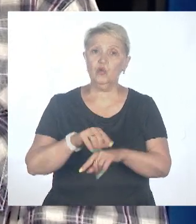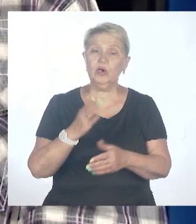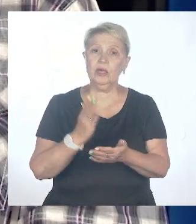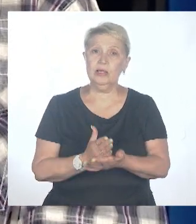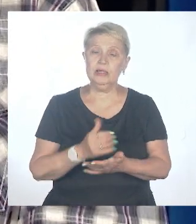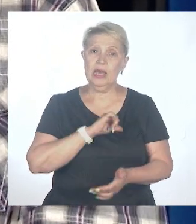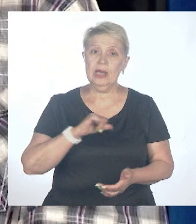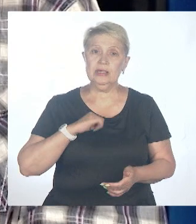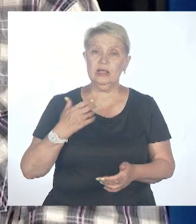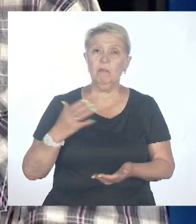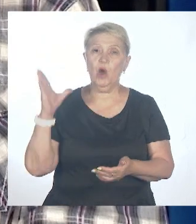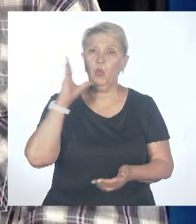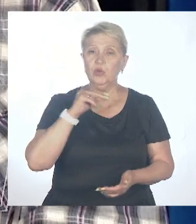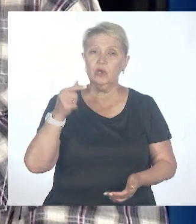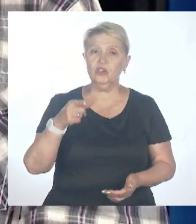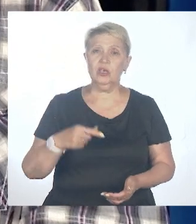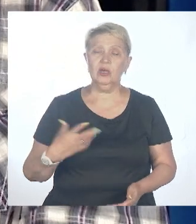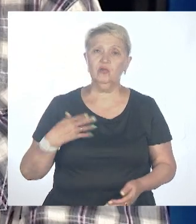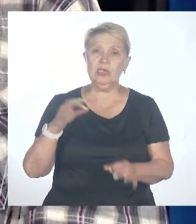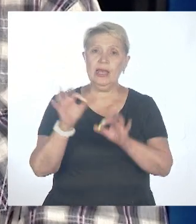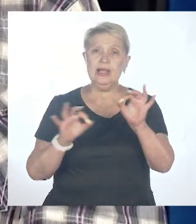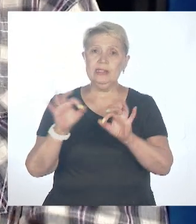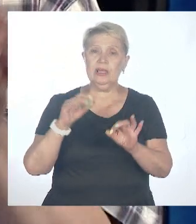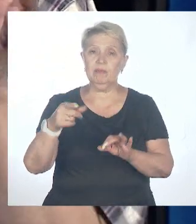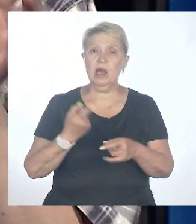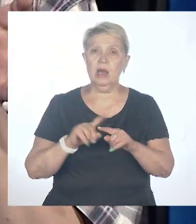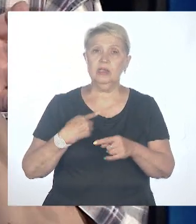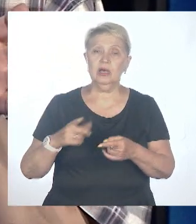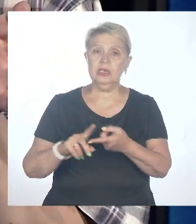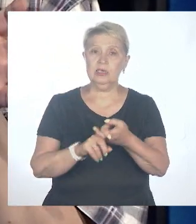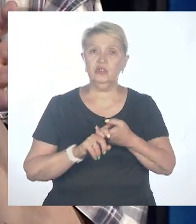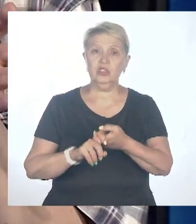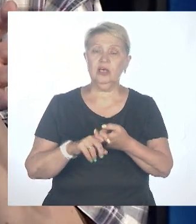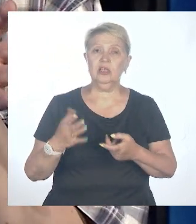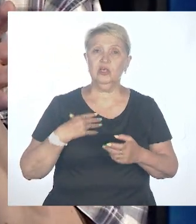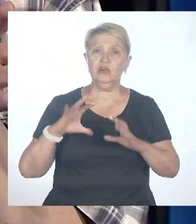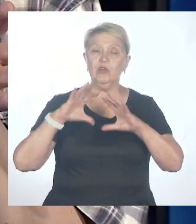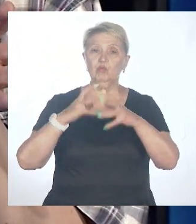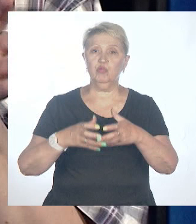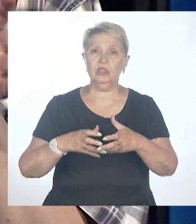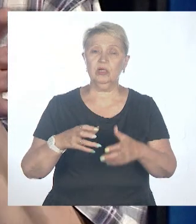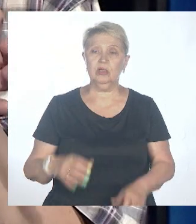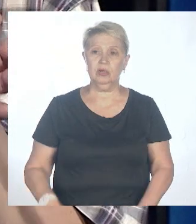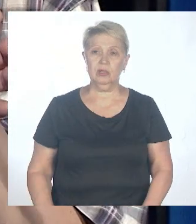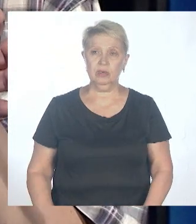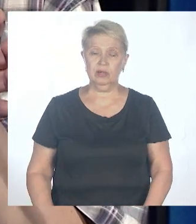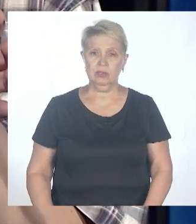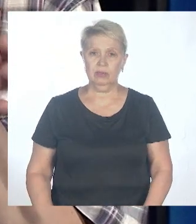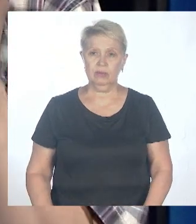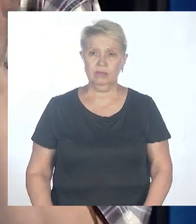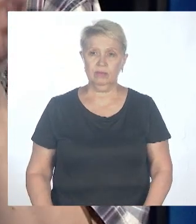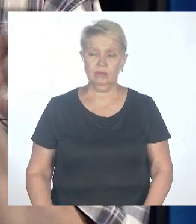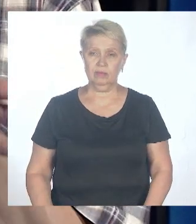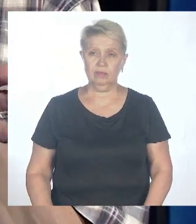удачная схема вакцинации – это сочетание нашего спутника и, например, файзеровской вакцины, или модерновской.